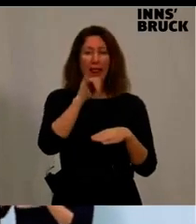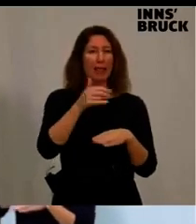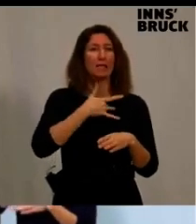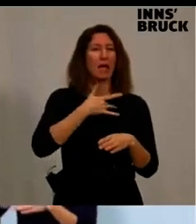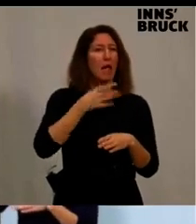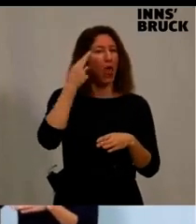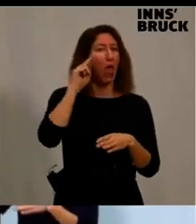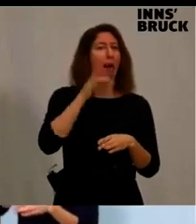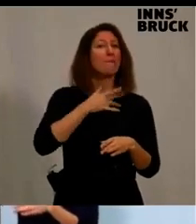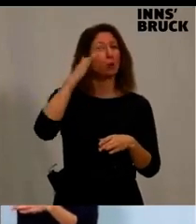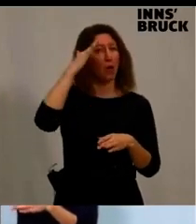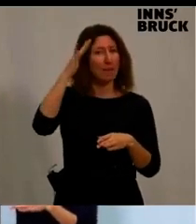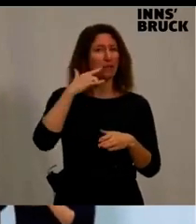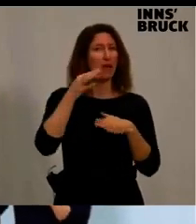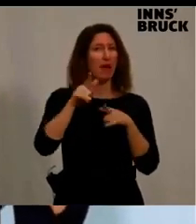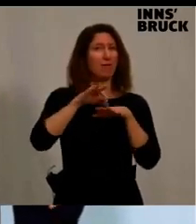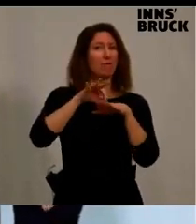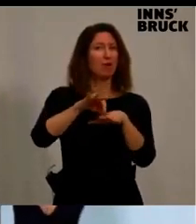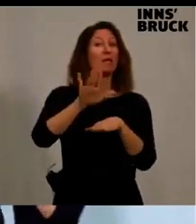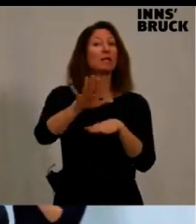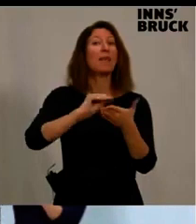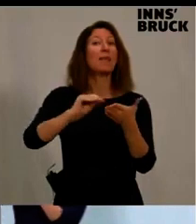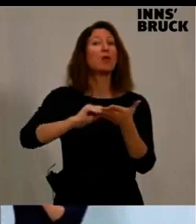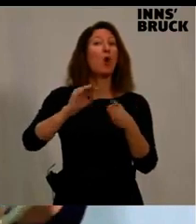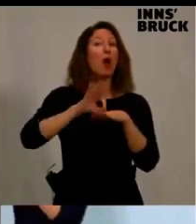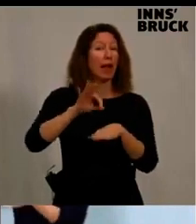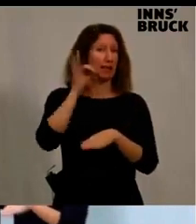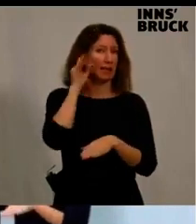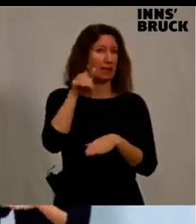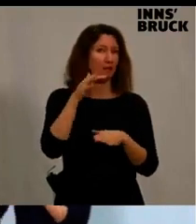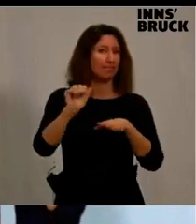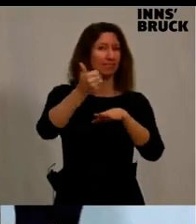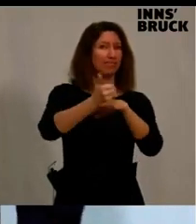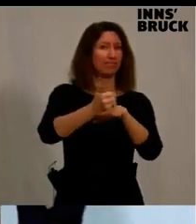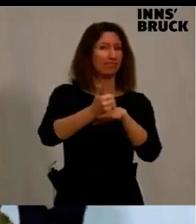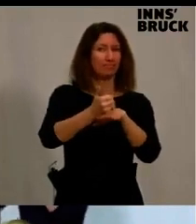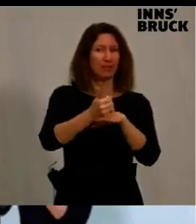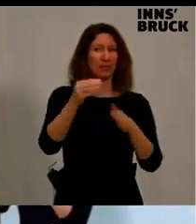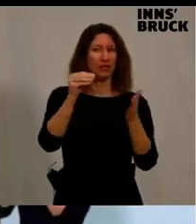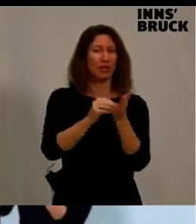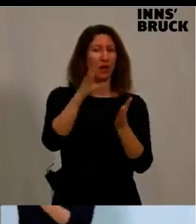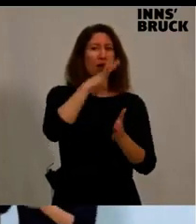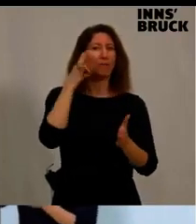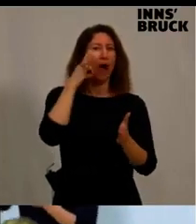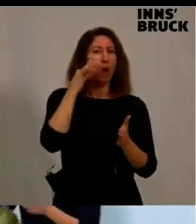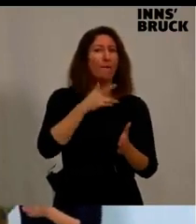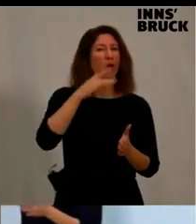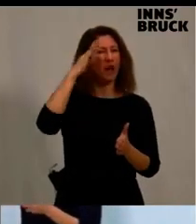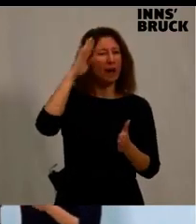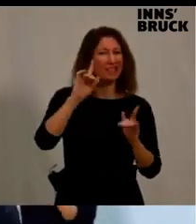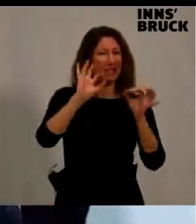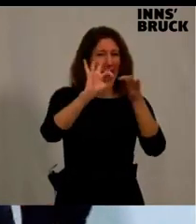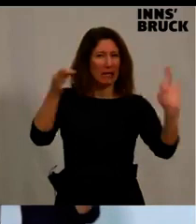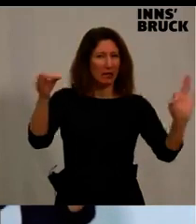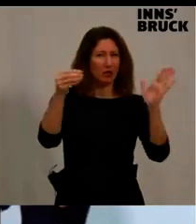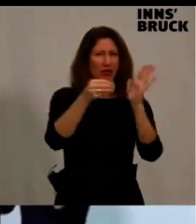Reden hat, der Stadt Innsbruck, sondern seine Büroleiterin. Wie wir auch der Presse entnehmen können, Frau Bürgermeisterin soll im Gemeinderat aussagen, da werden wir